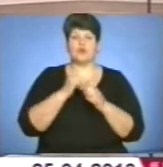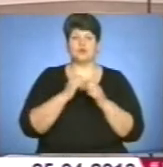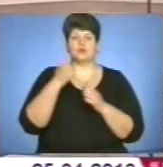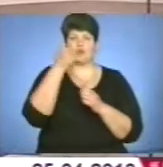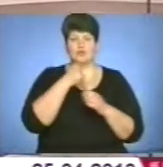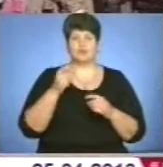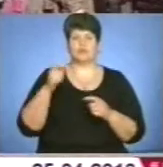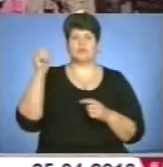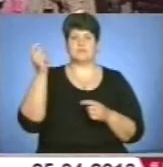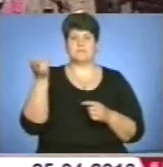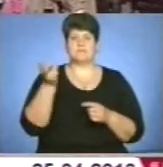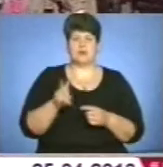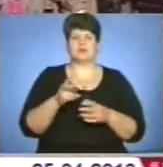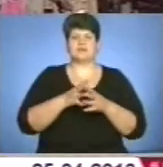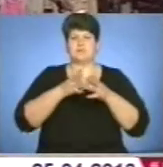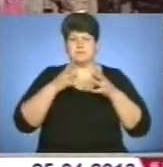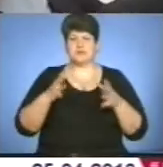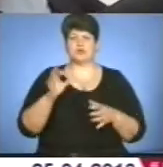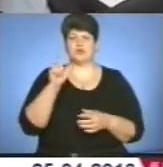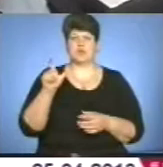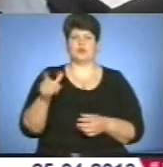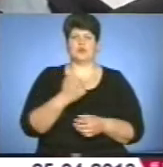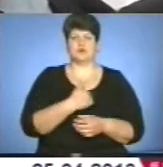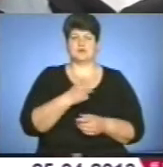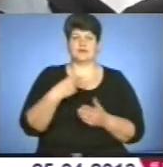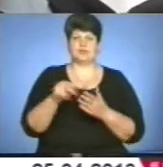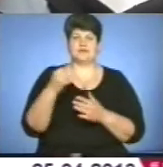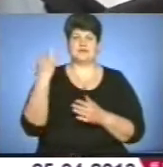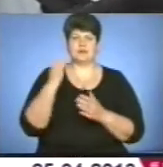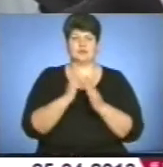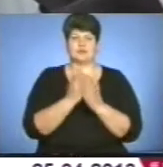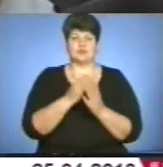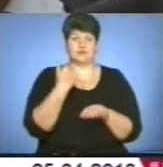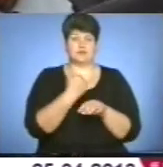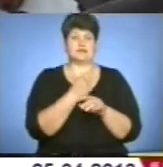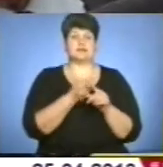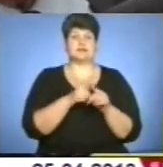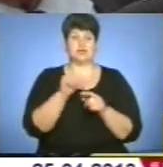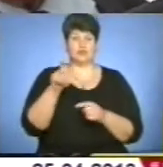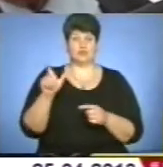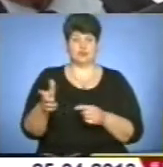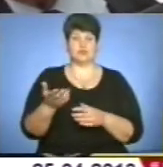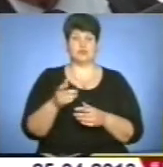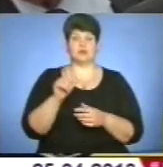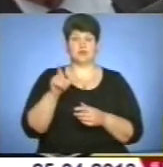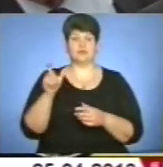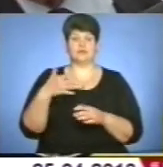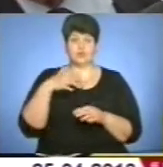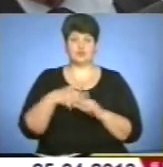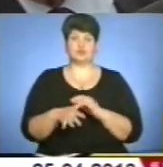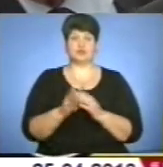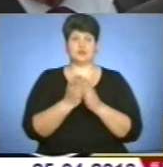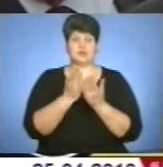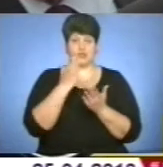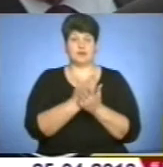усе більше охочих придбати цікаву книжку. Саме основне, ви подивіться, що є люди, люди пішли і розуміється українські книжки. Вона є, правда?